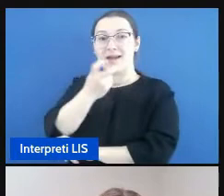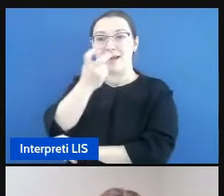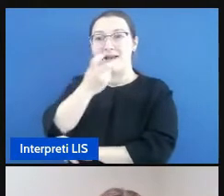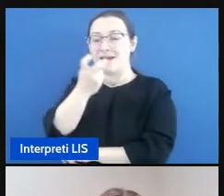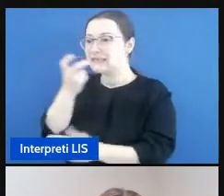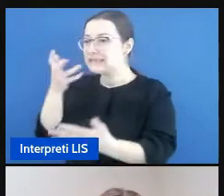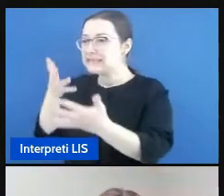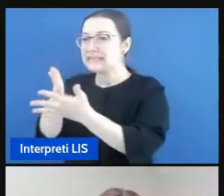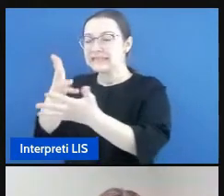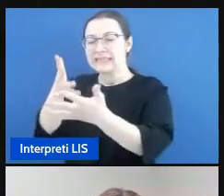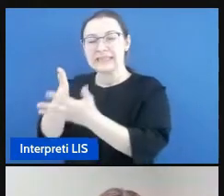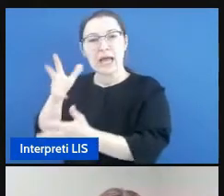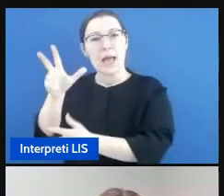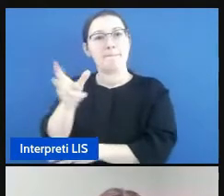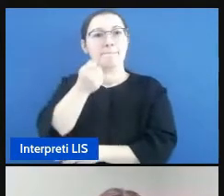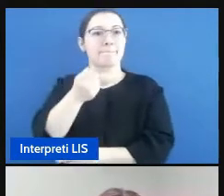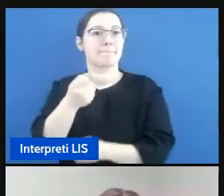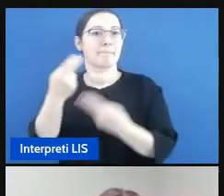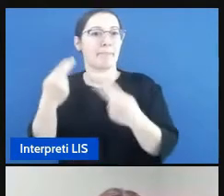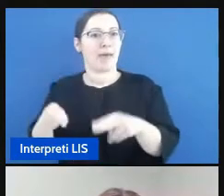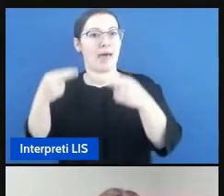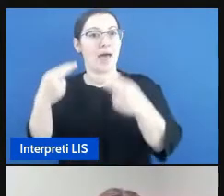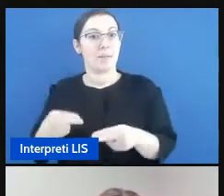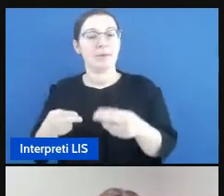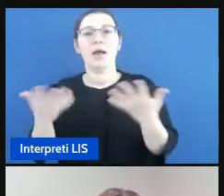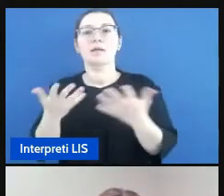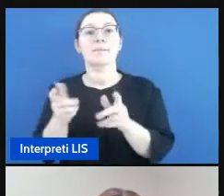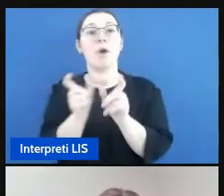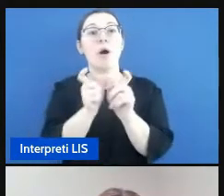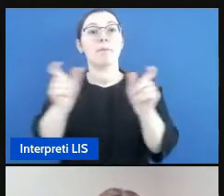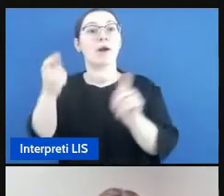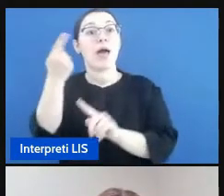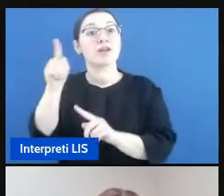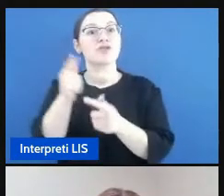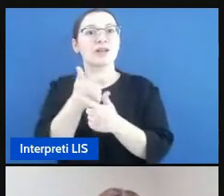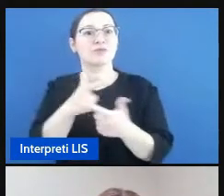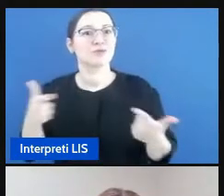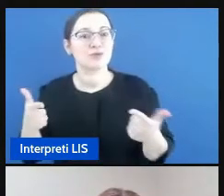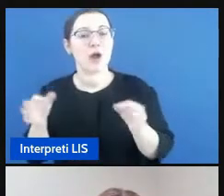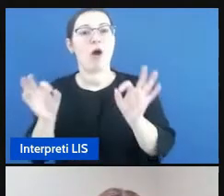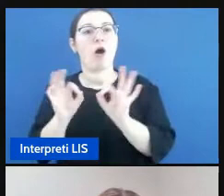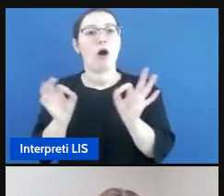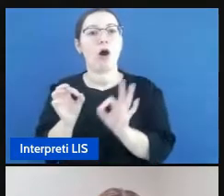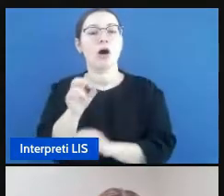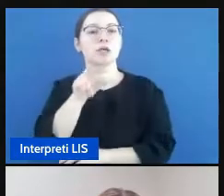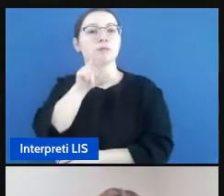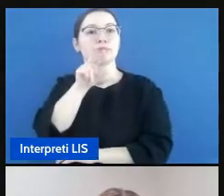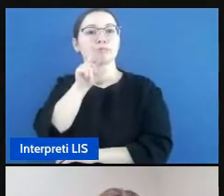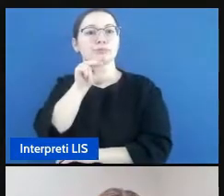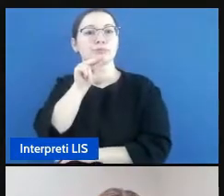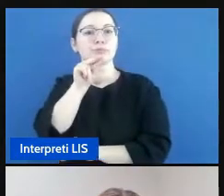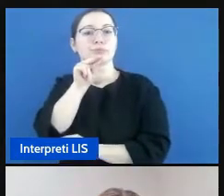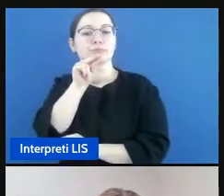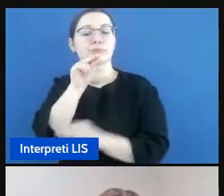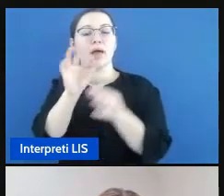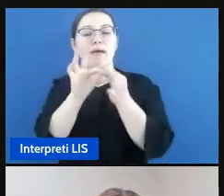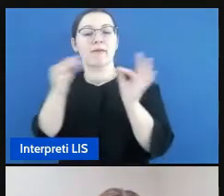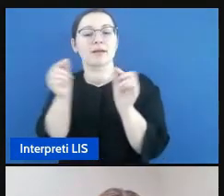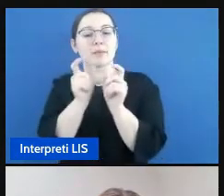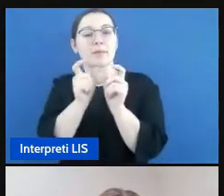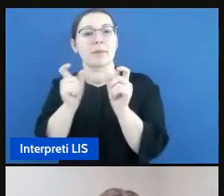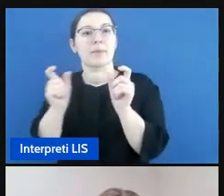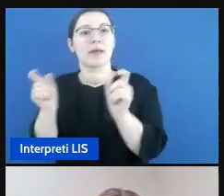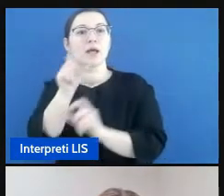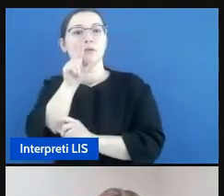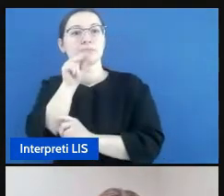labiale poiché non hanno accento o perché vengono articolate assieme alla parola che segue